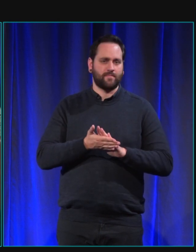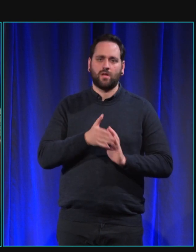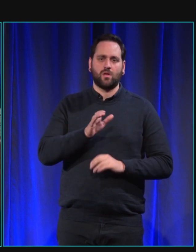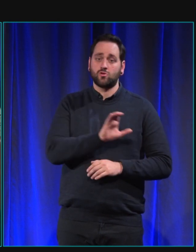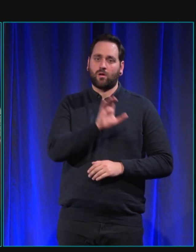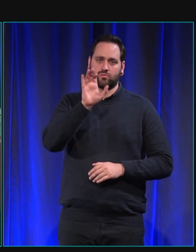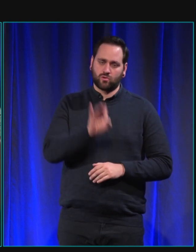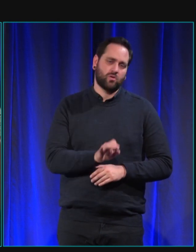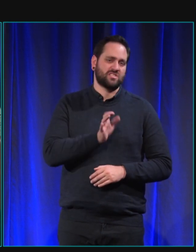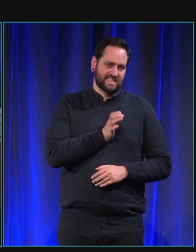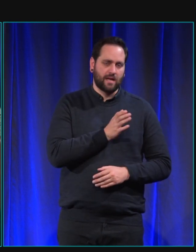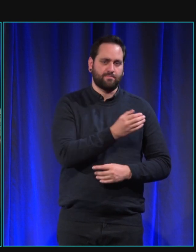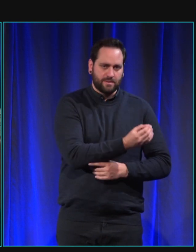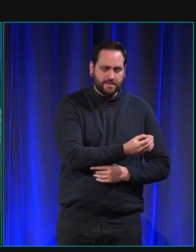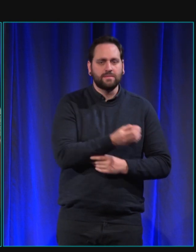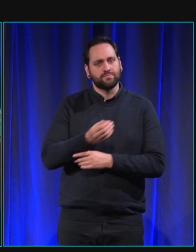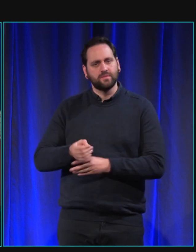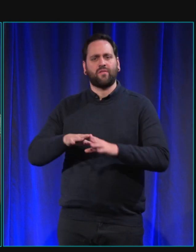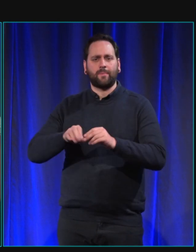d'accueil on ne remet pas de chiens